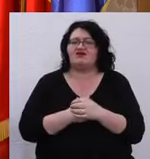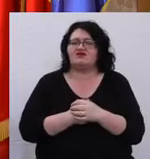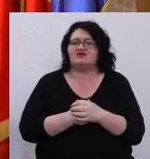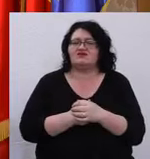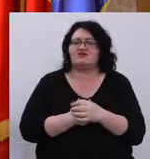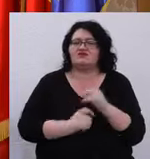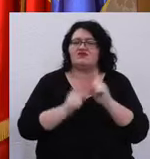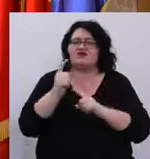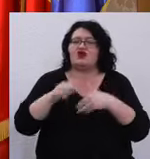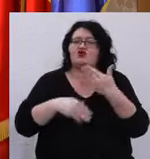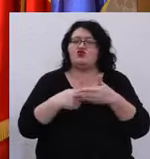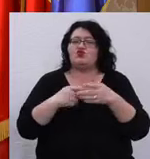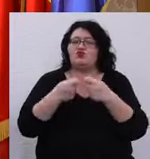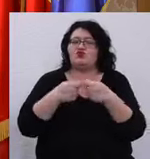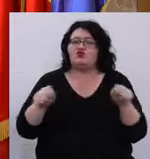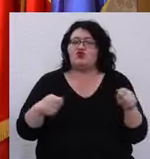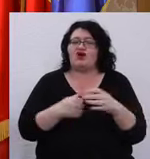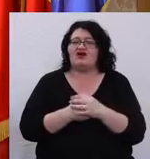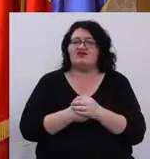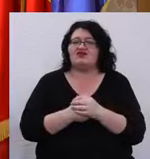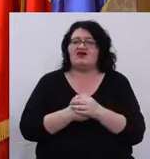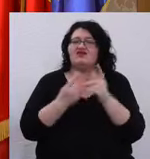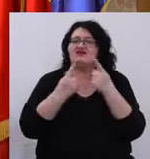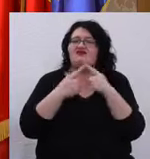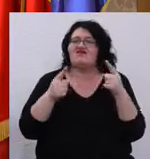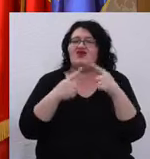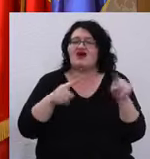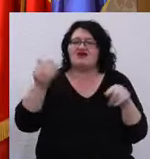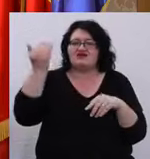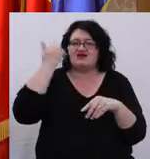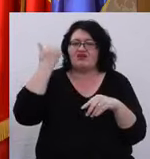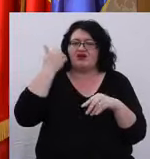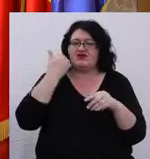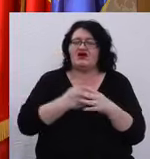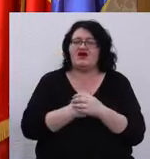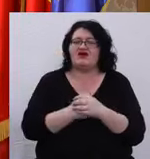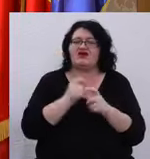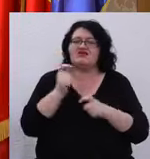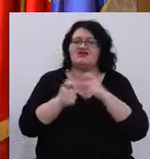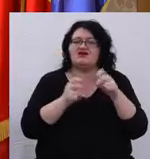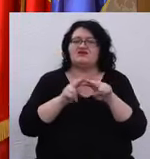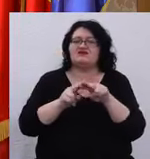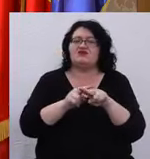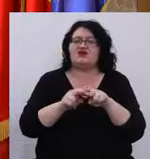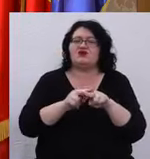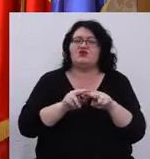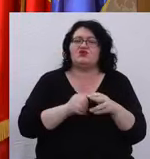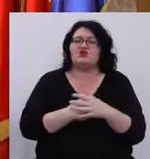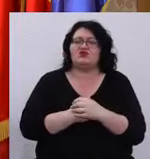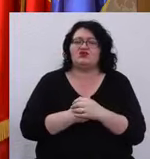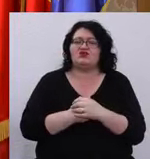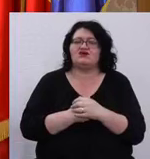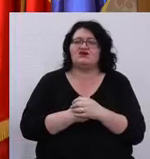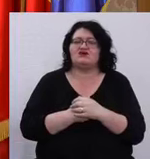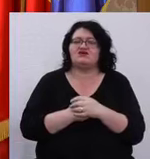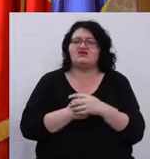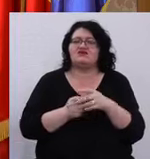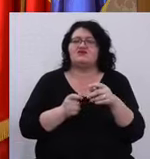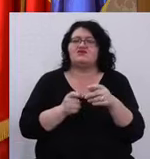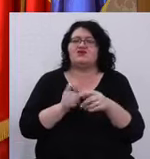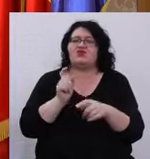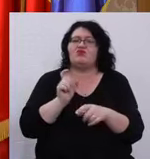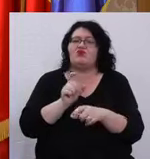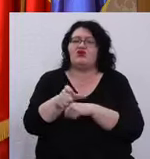Dar dincolo de toate diferențele de opinie despre cum să învingem